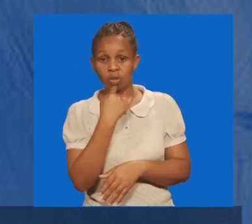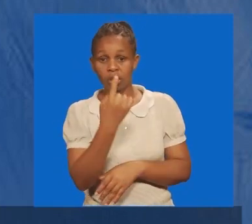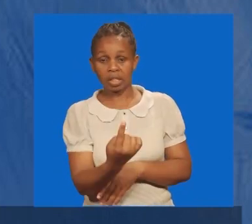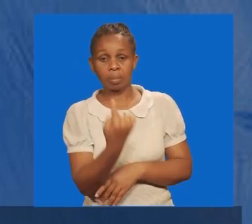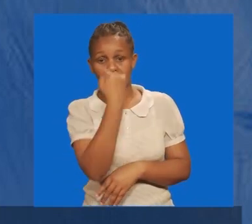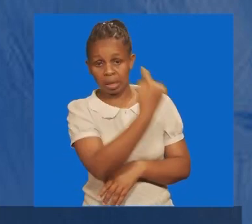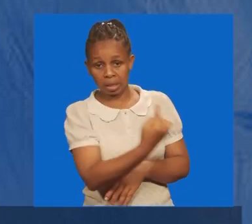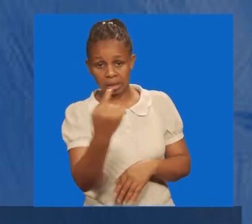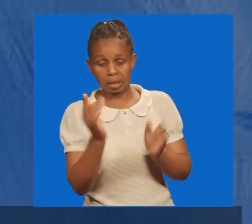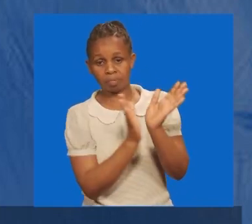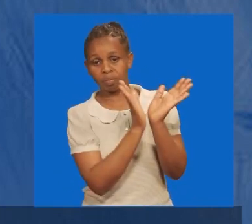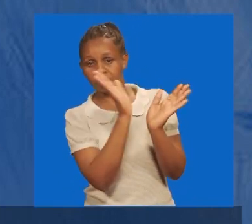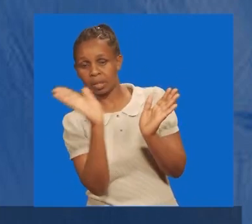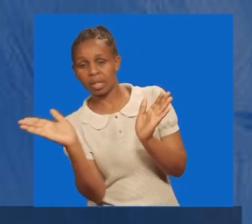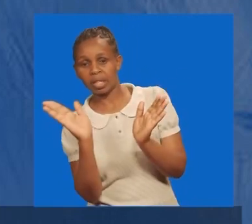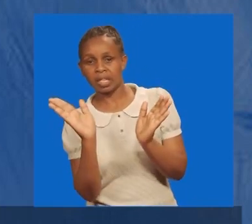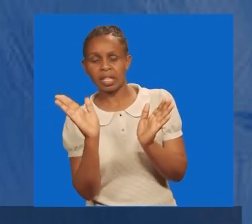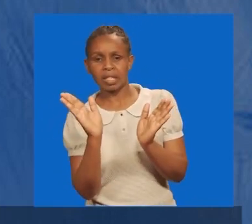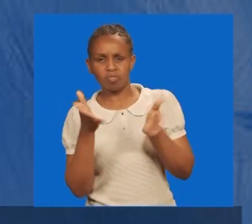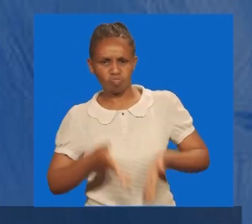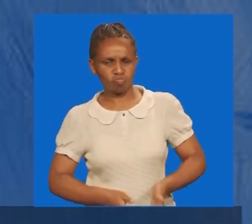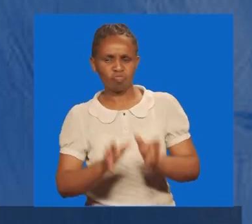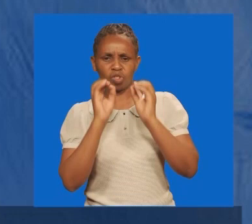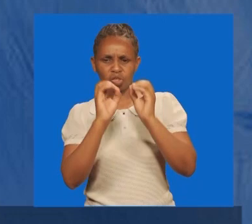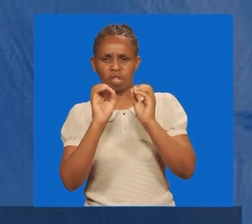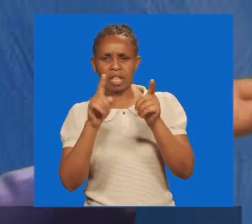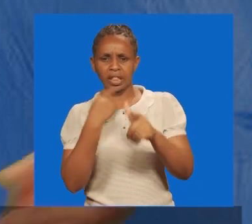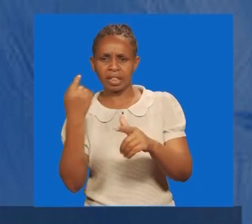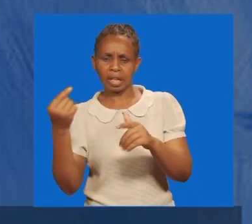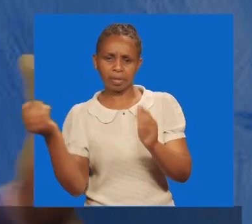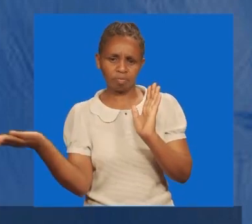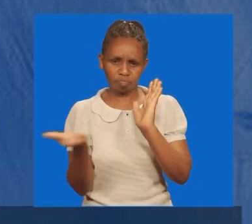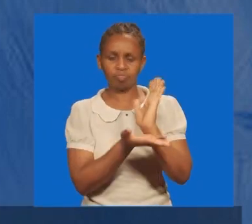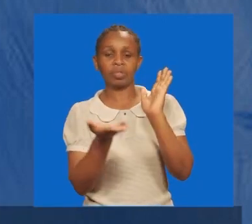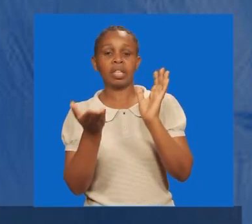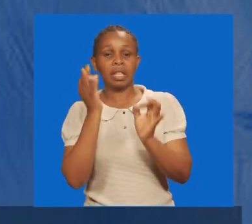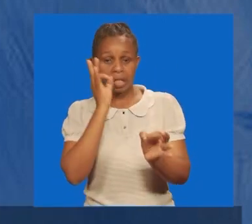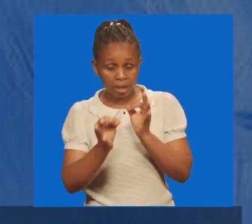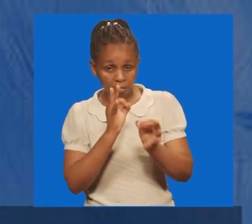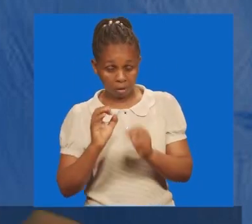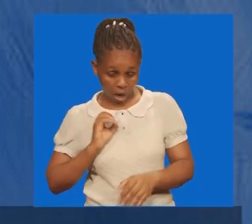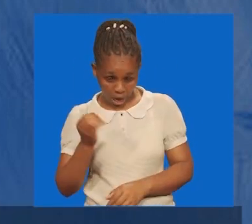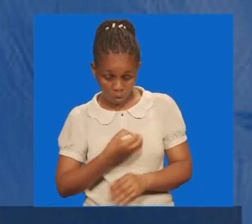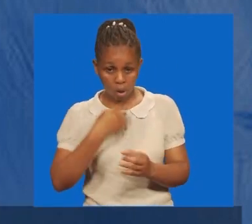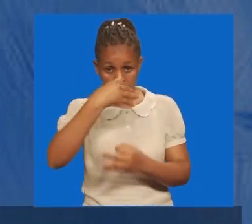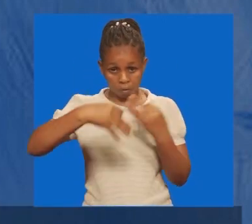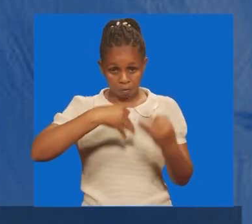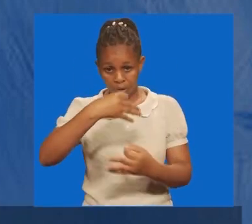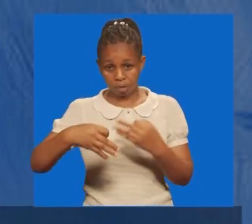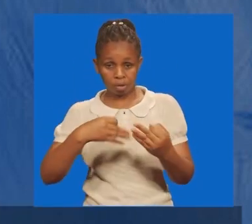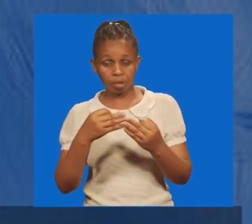kila taui lisilo za basi linakatwa. Kwa hivyo, ikiwa ushirika wetu si mwema na